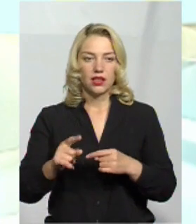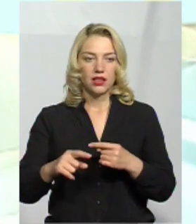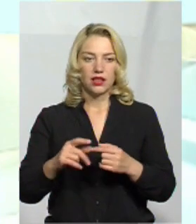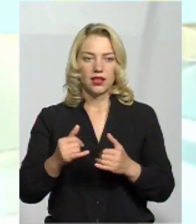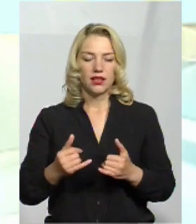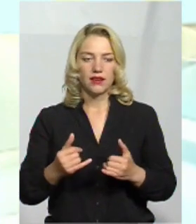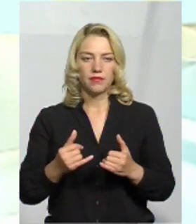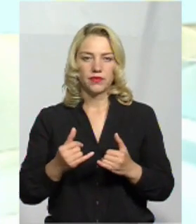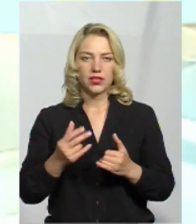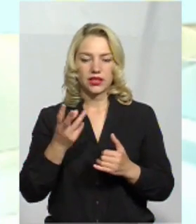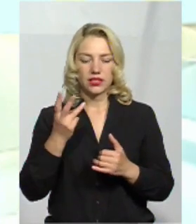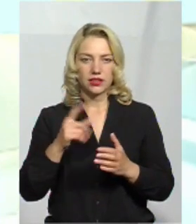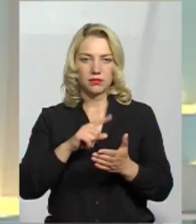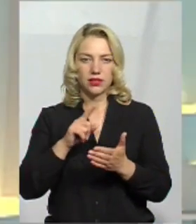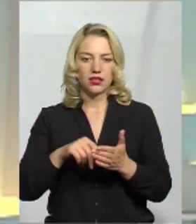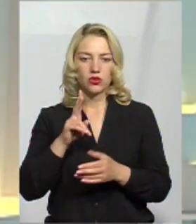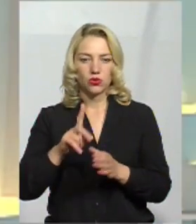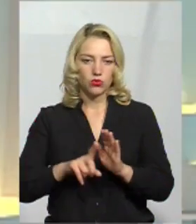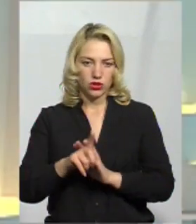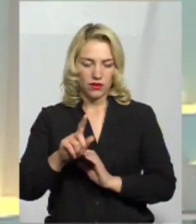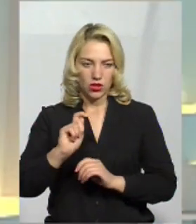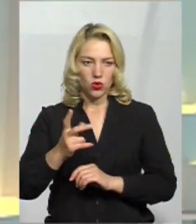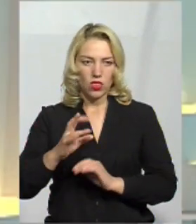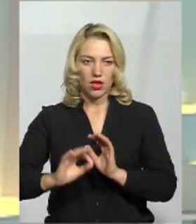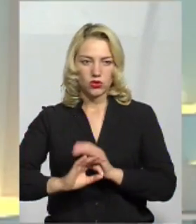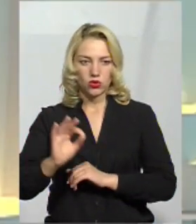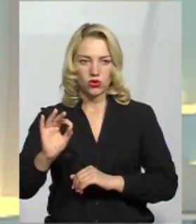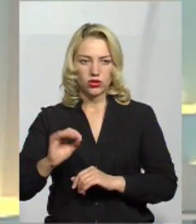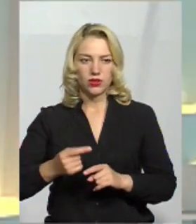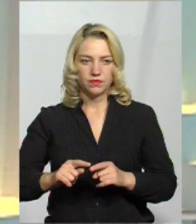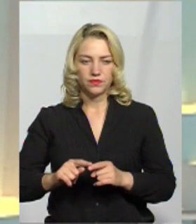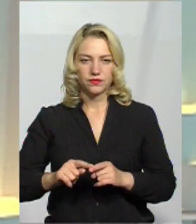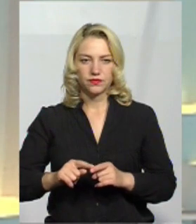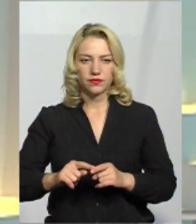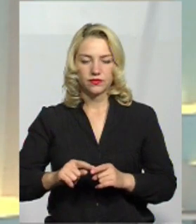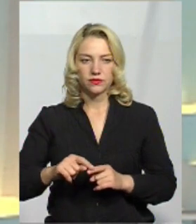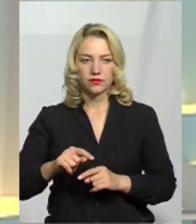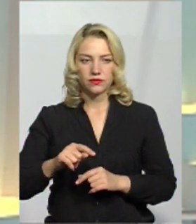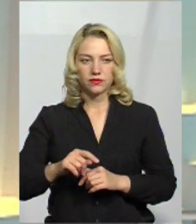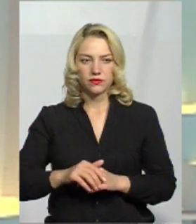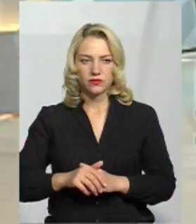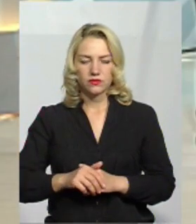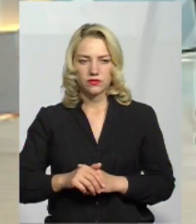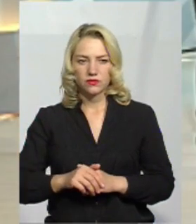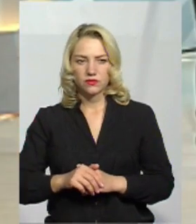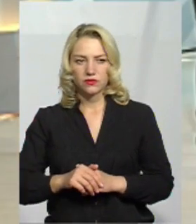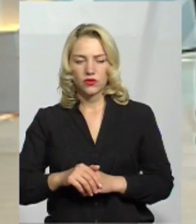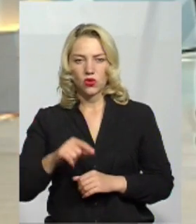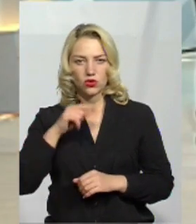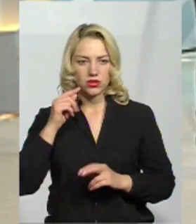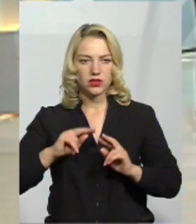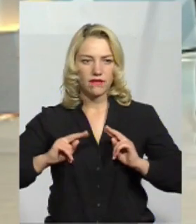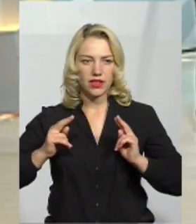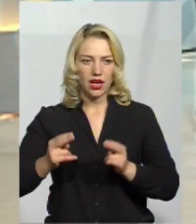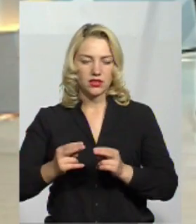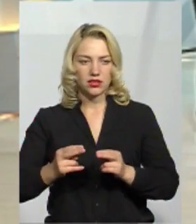спільне для всіх кандидатів. Хто почав війну на сході України? Вороги України. Конкретизуйте. Російська